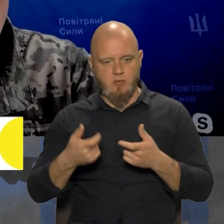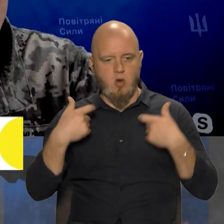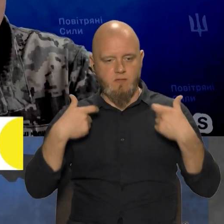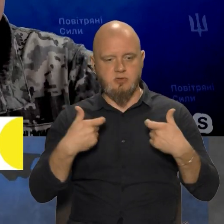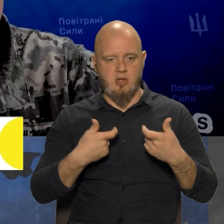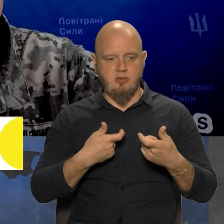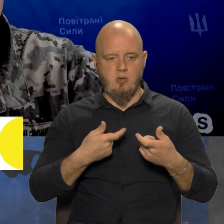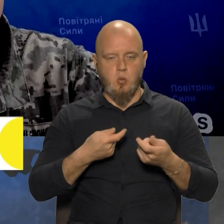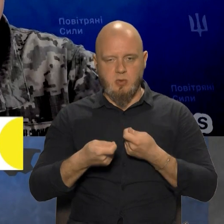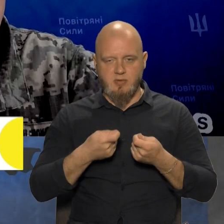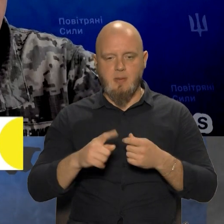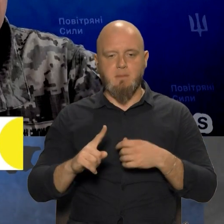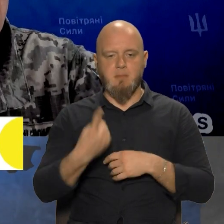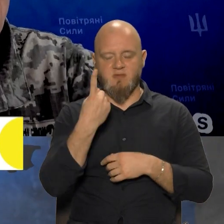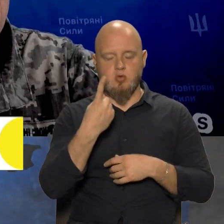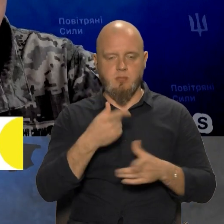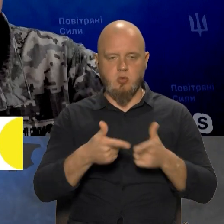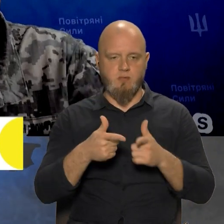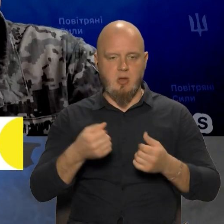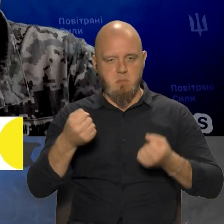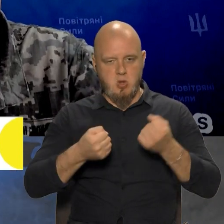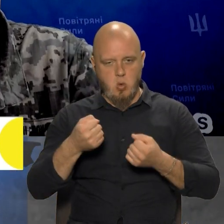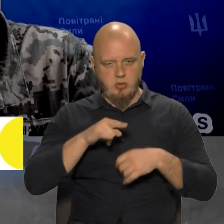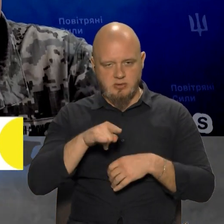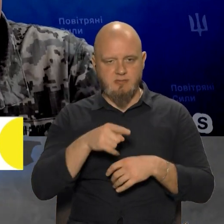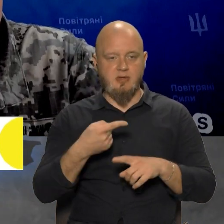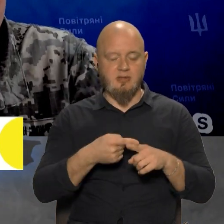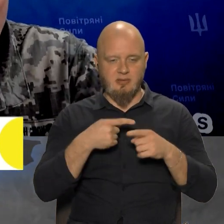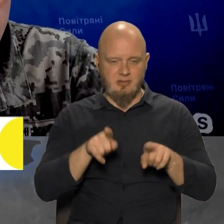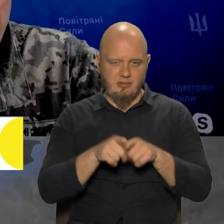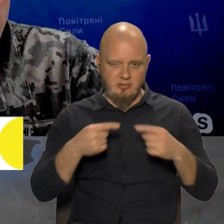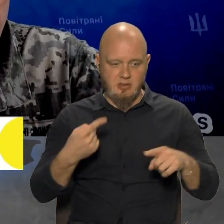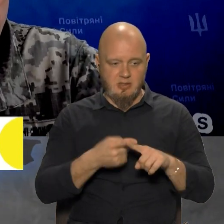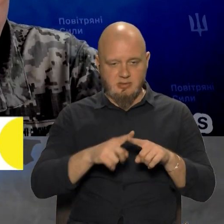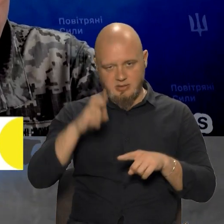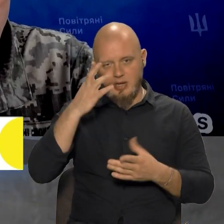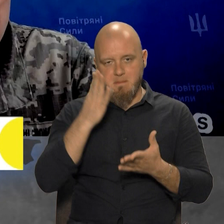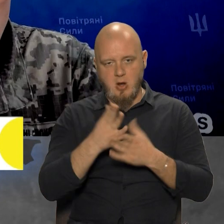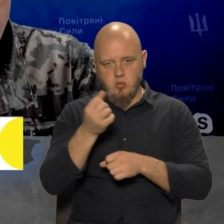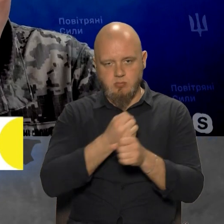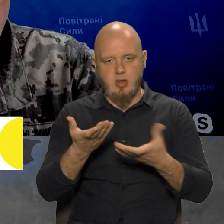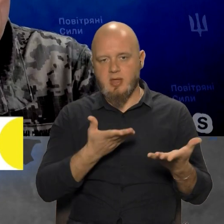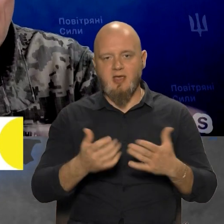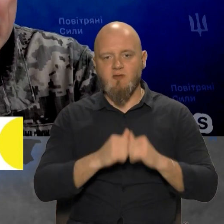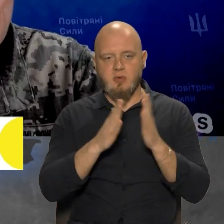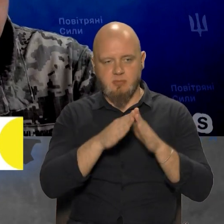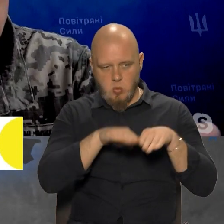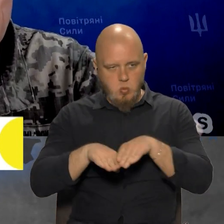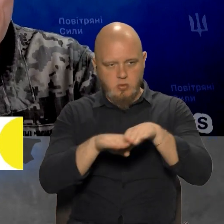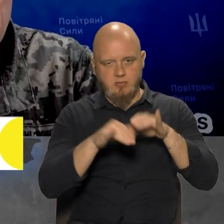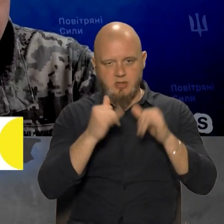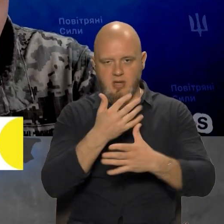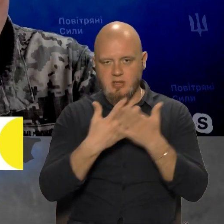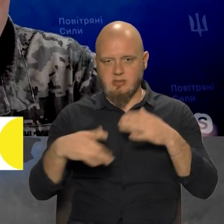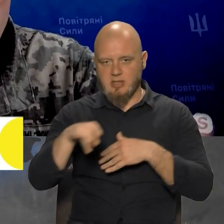первинної підготовки пілотів і так далі. Ці країни мають озброєння, яке, в принципі, уніфіковане для різних